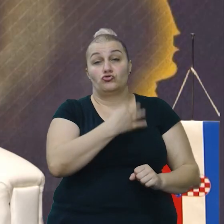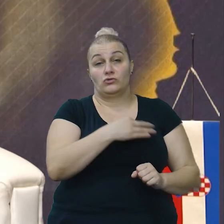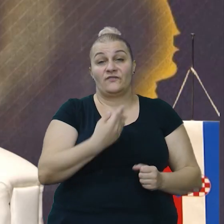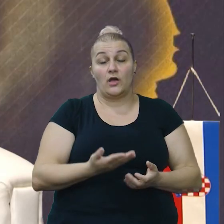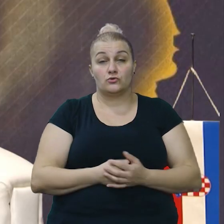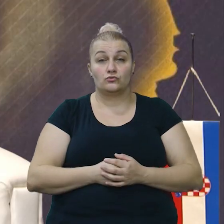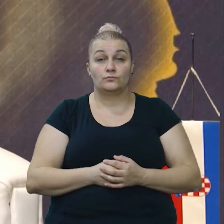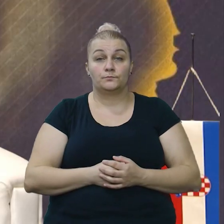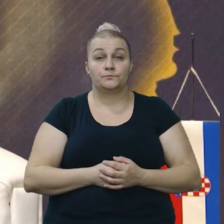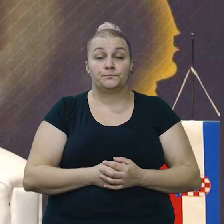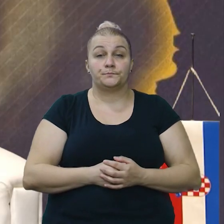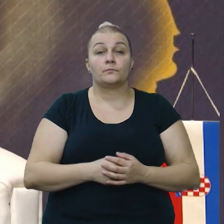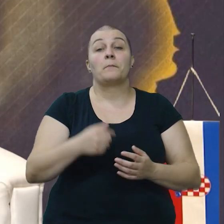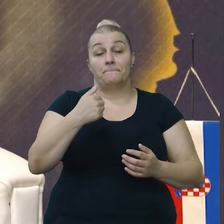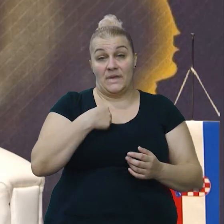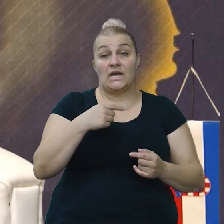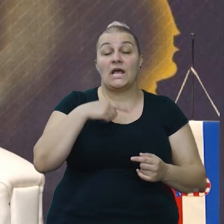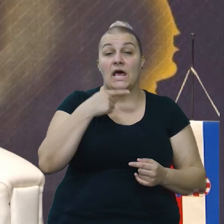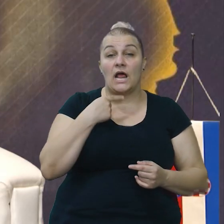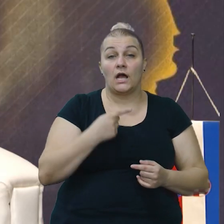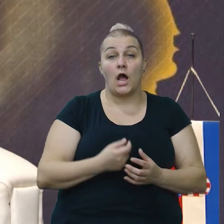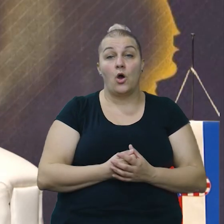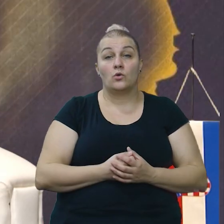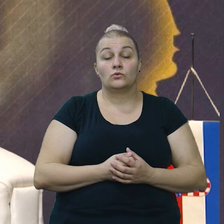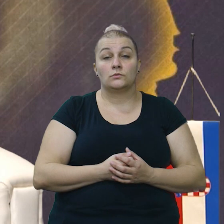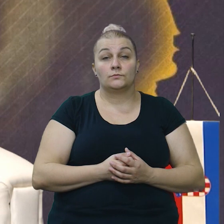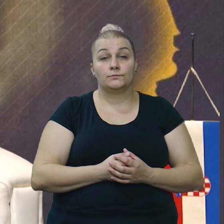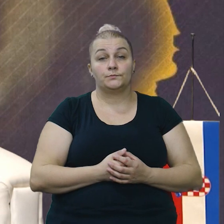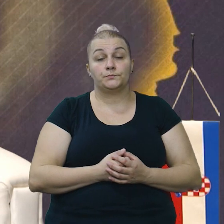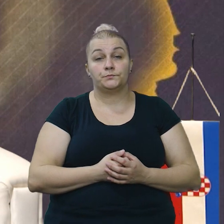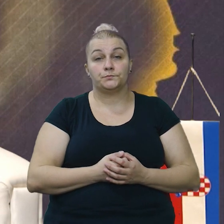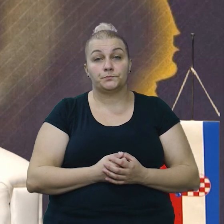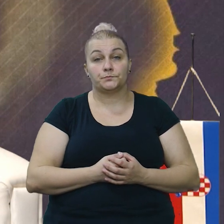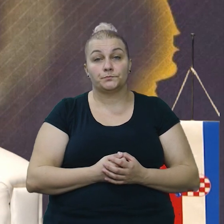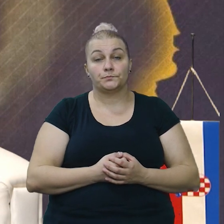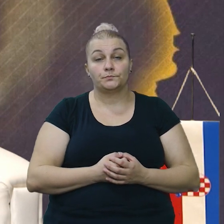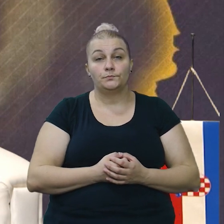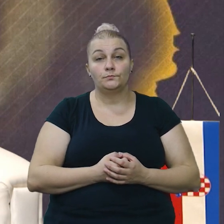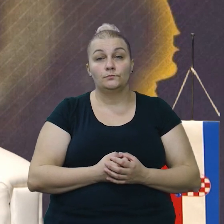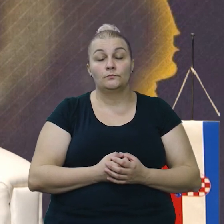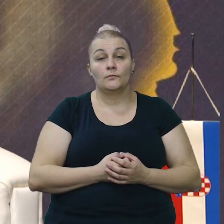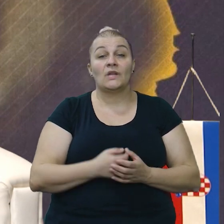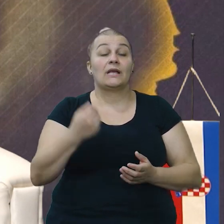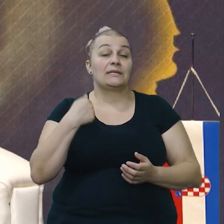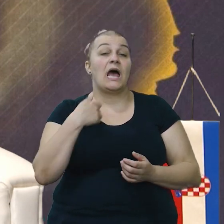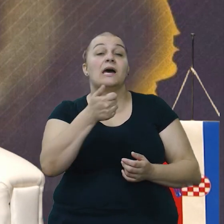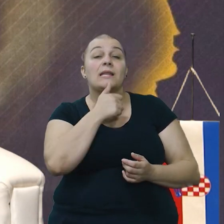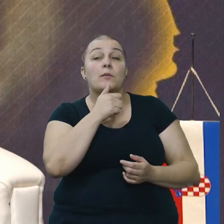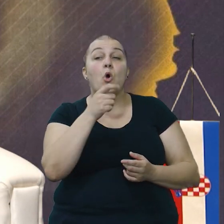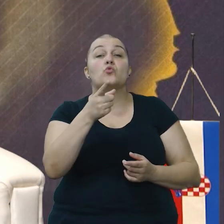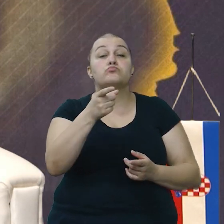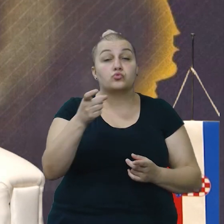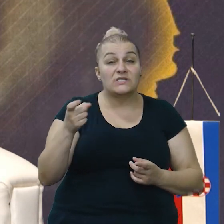domovinu. Meni je osobno rekao, će li ću, ne mogu pucati,